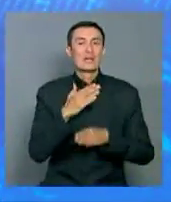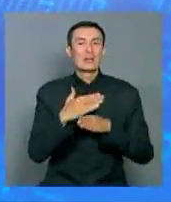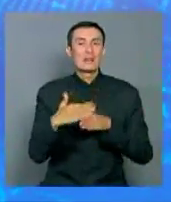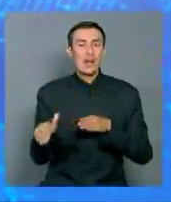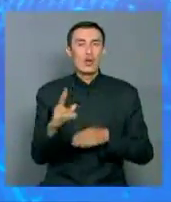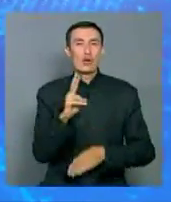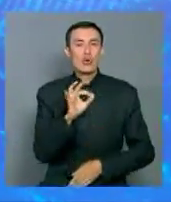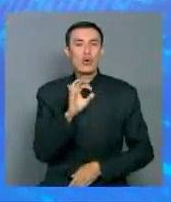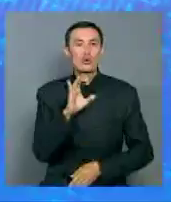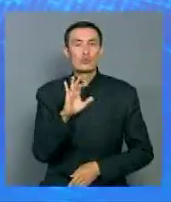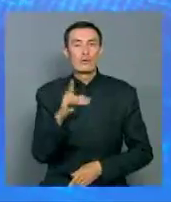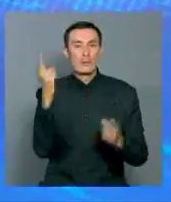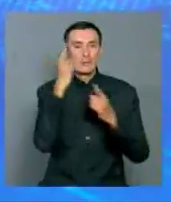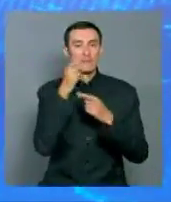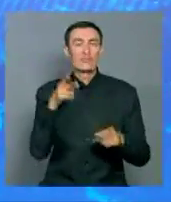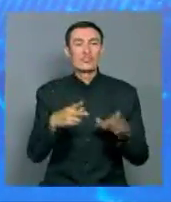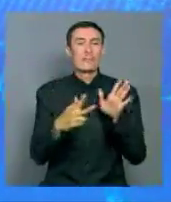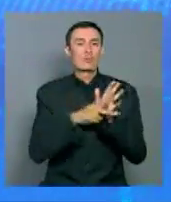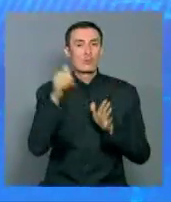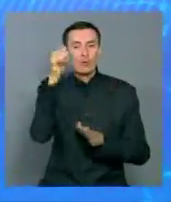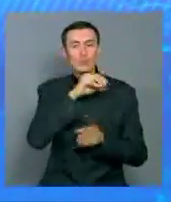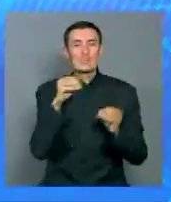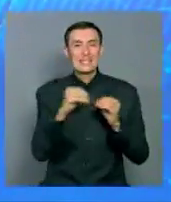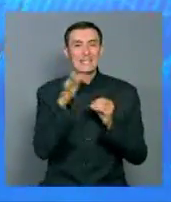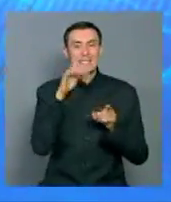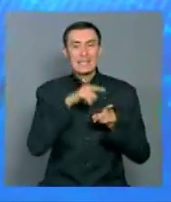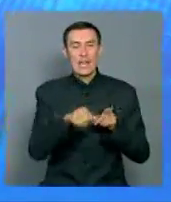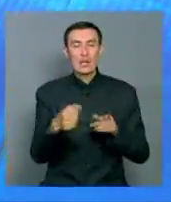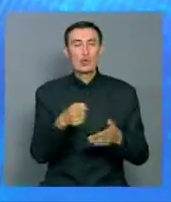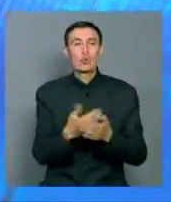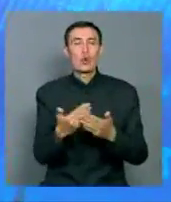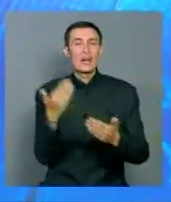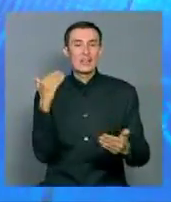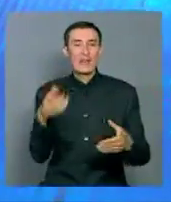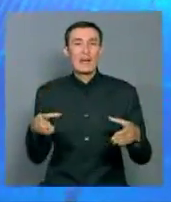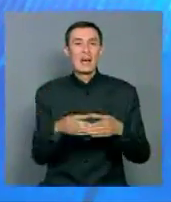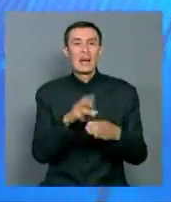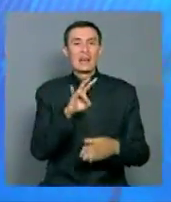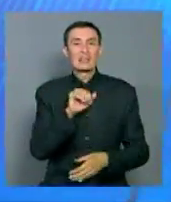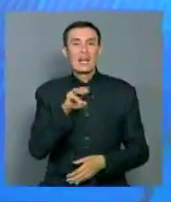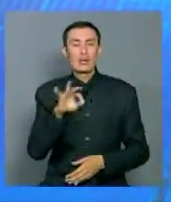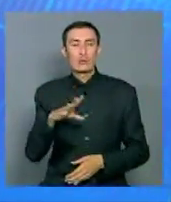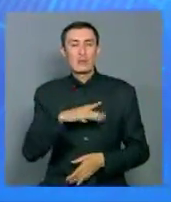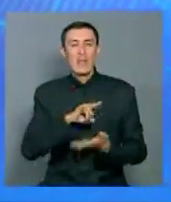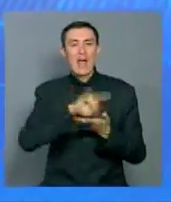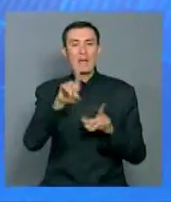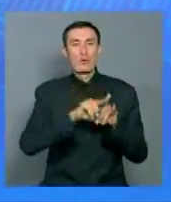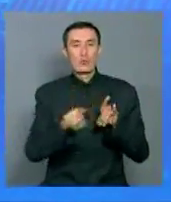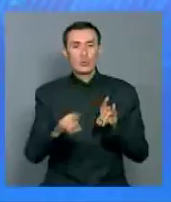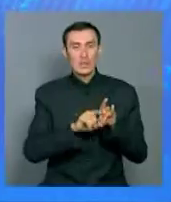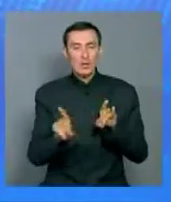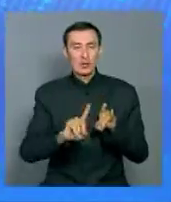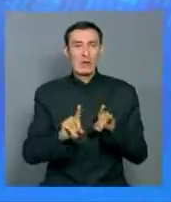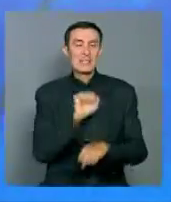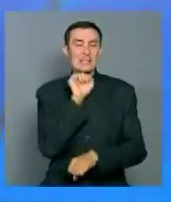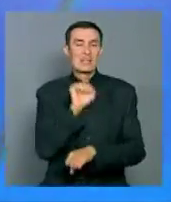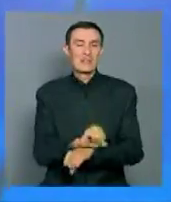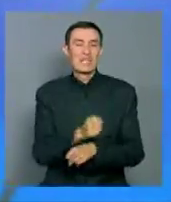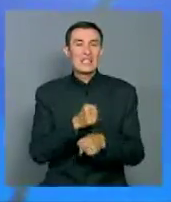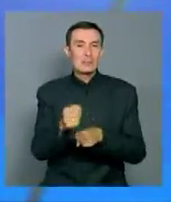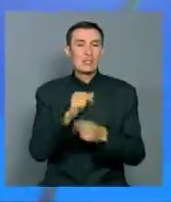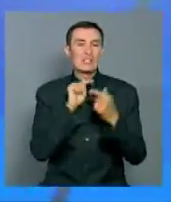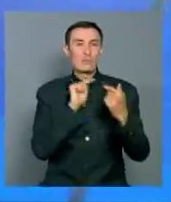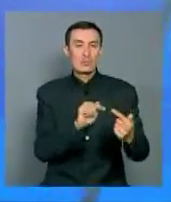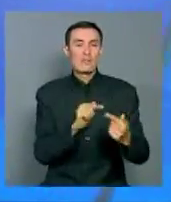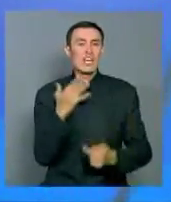объявил о своей независимости в 2008 году. За 10 лет до этого силы НАТО нанесли авиаудары с целью остановить репрессии